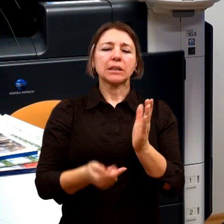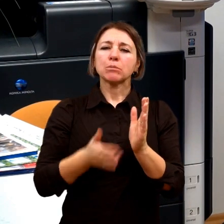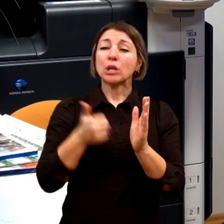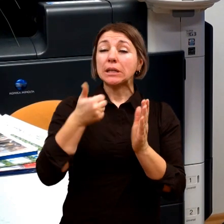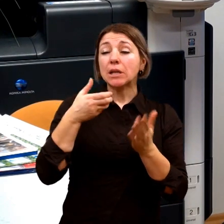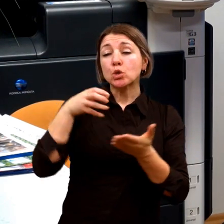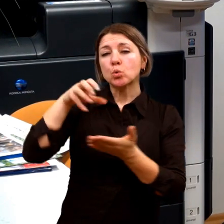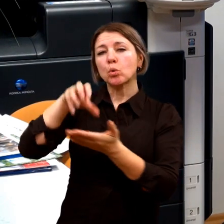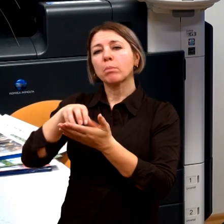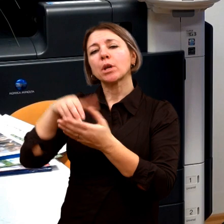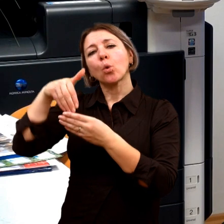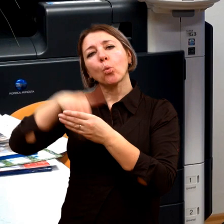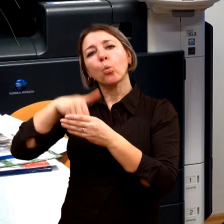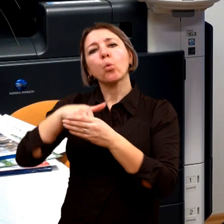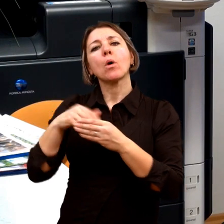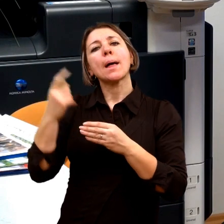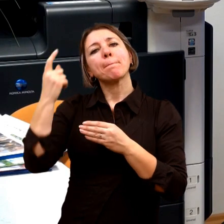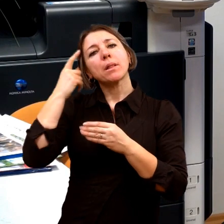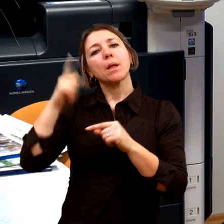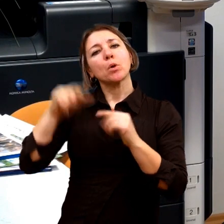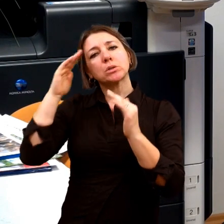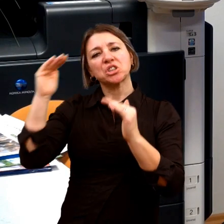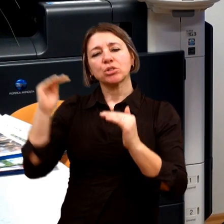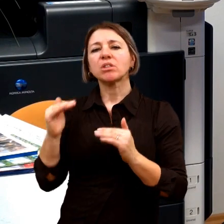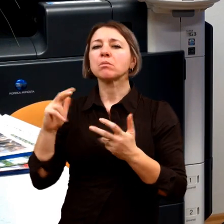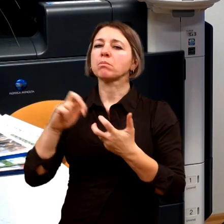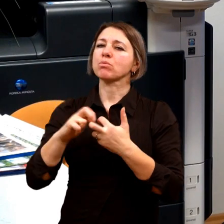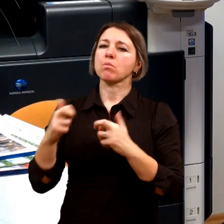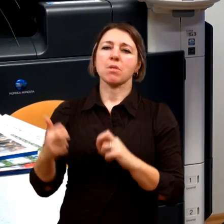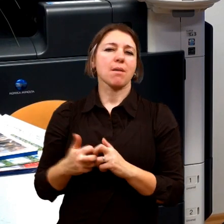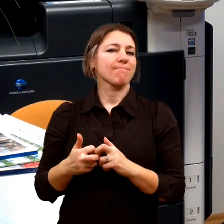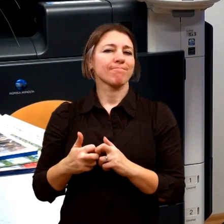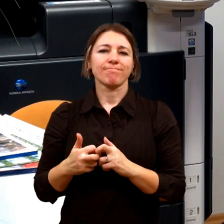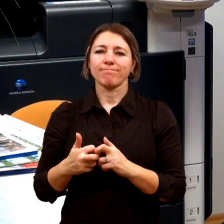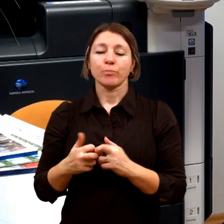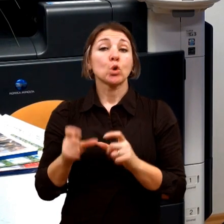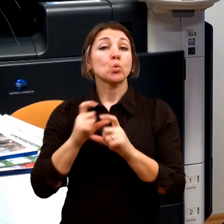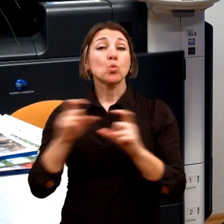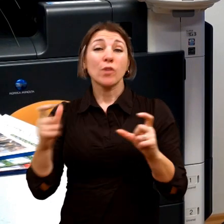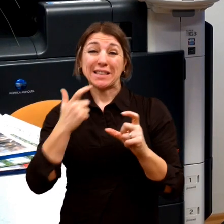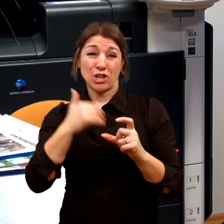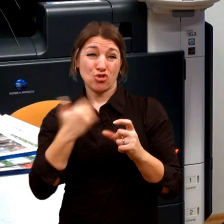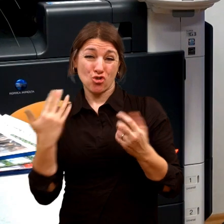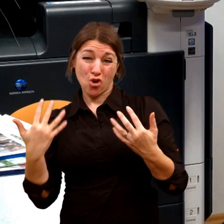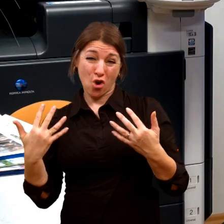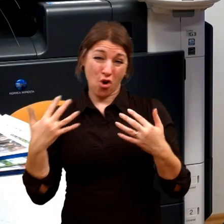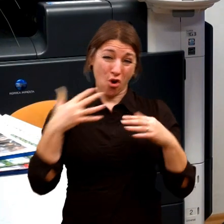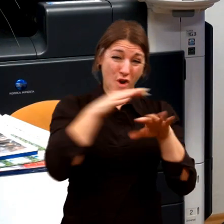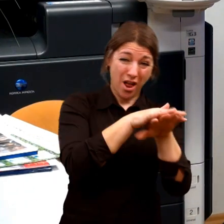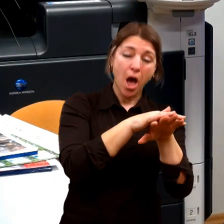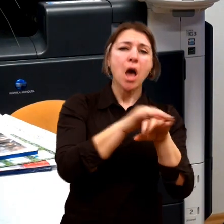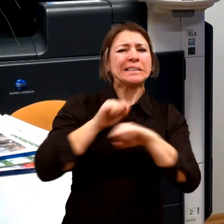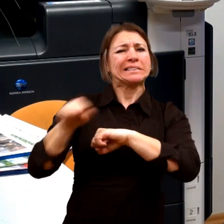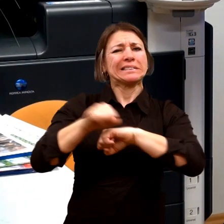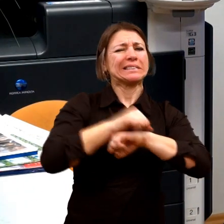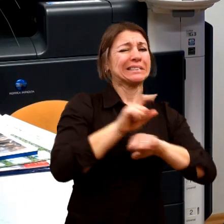postižením. Protože tam je postiženo to, kvůli čemu pořád se běžně